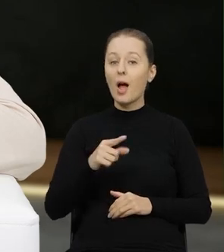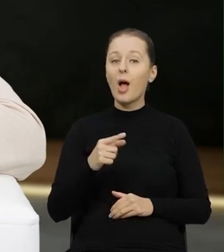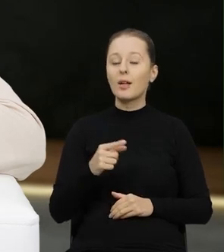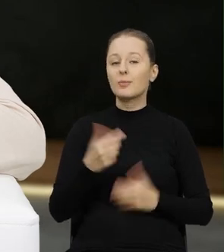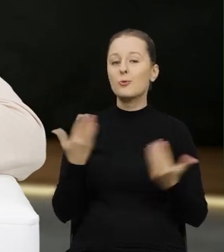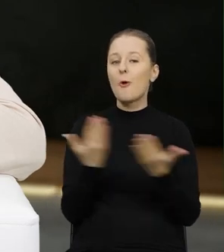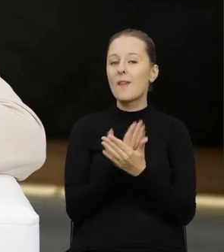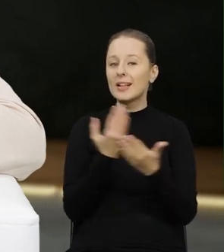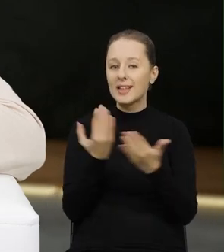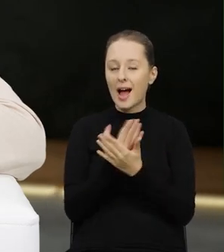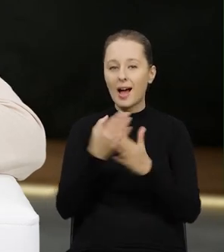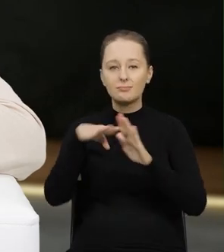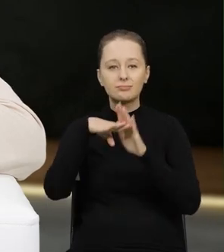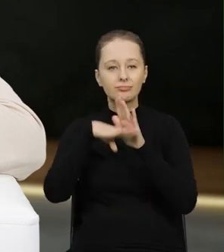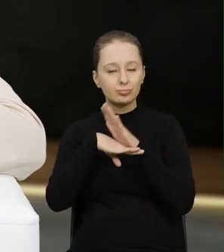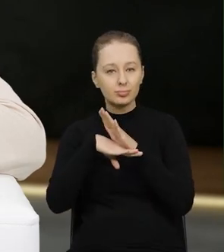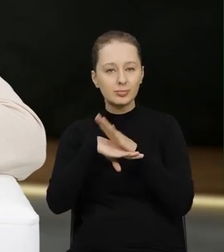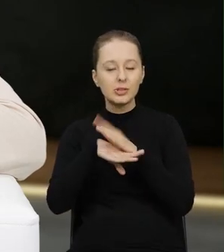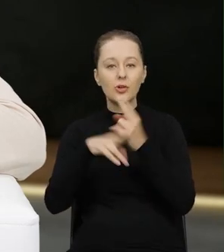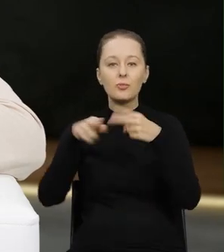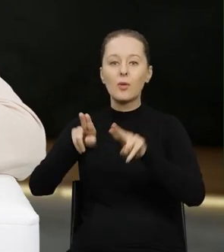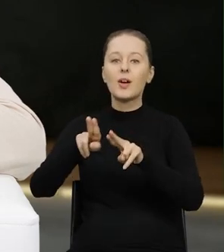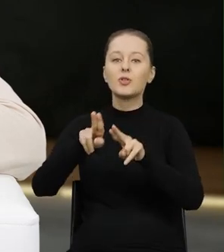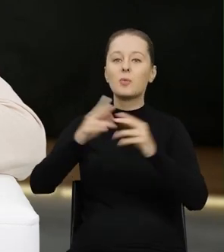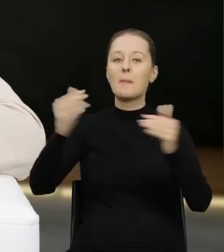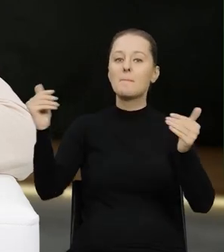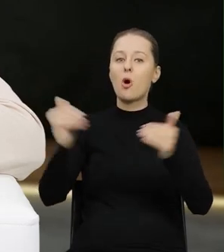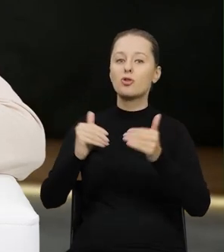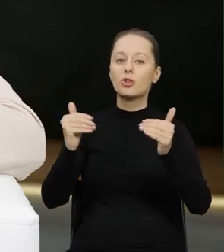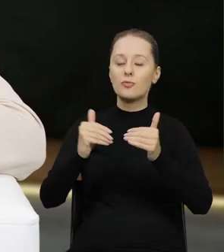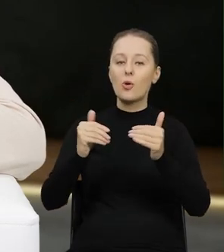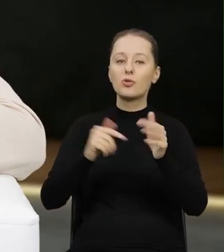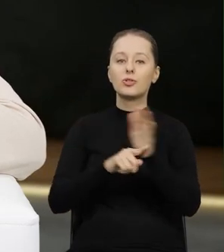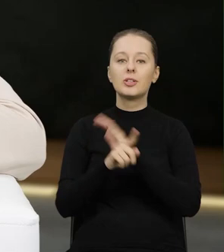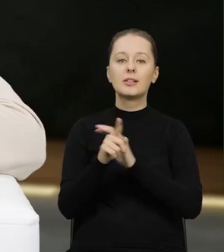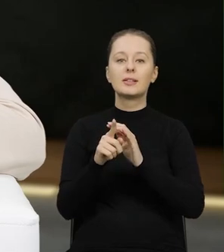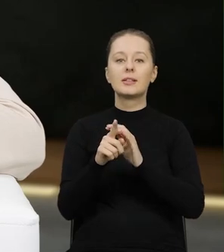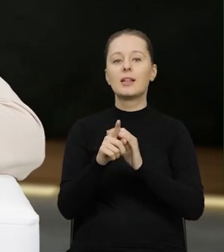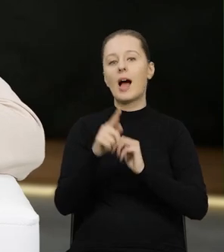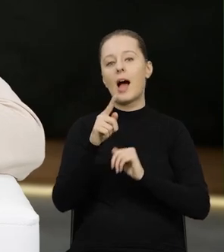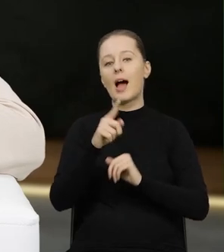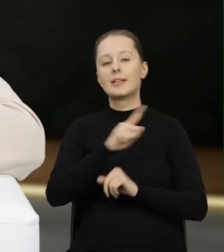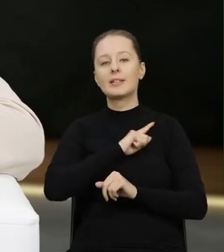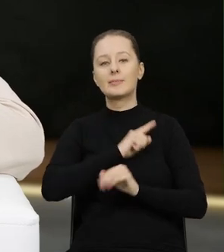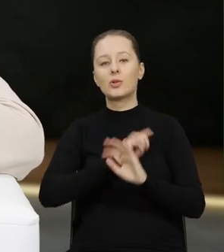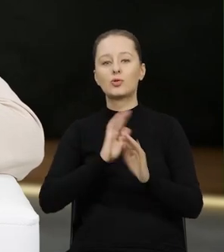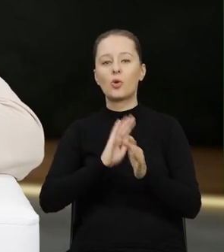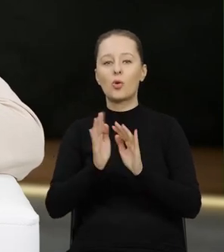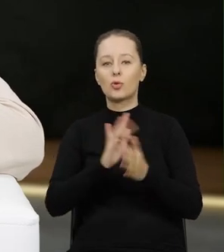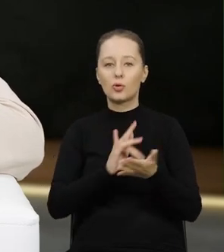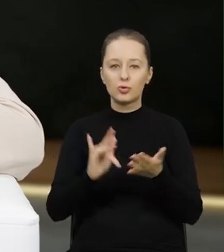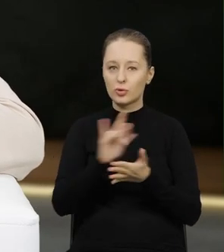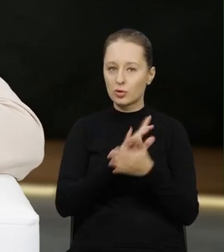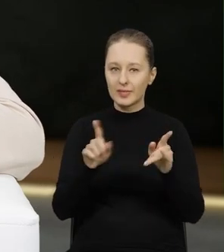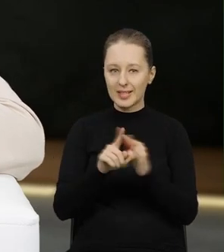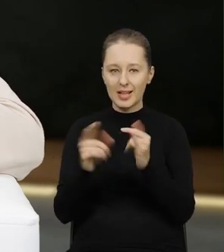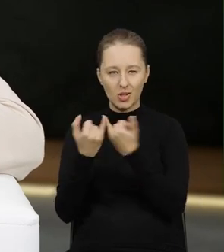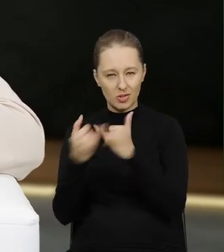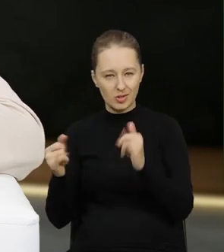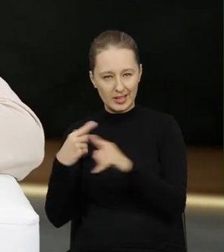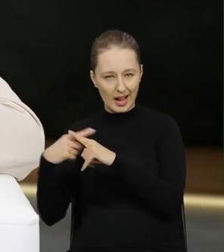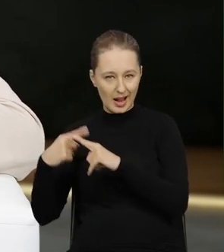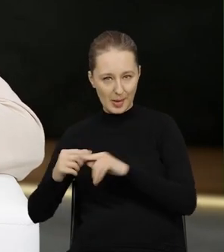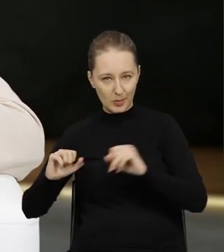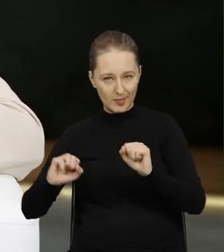ta nowelizacja wprowadziła takie narzędzie dla zarówno organów Inspekcji Ochrony Środowiska, jak i wszystkich innych